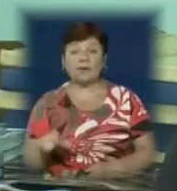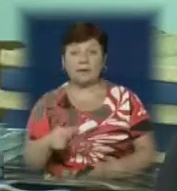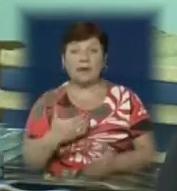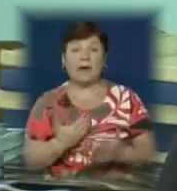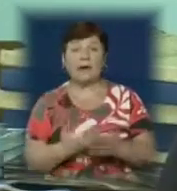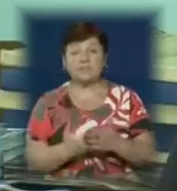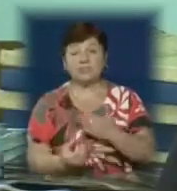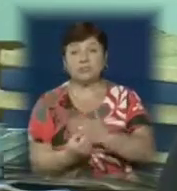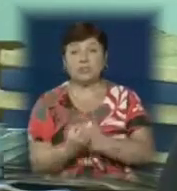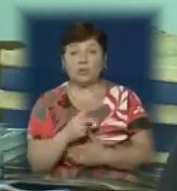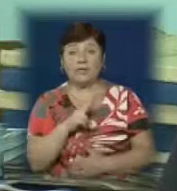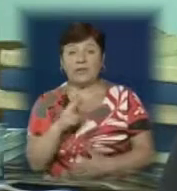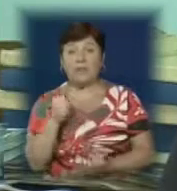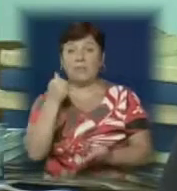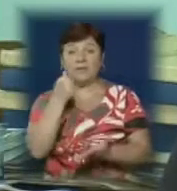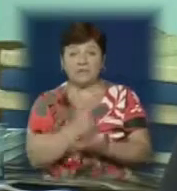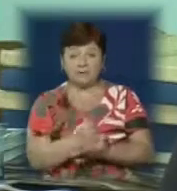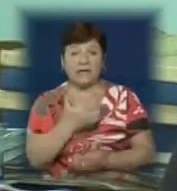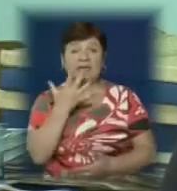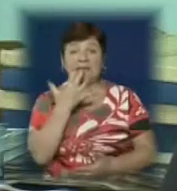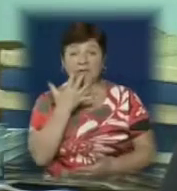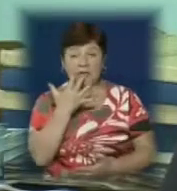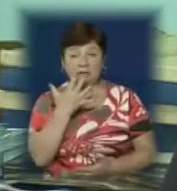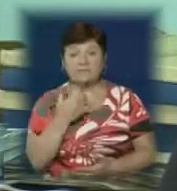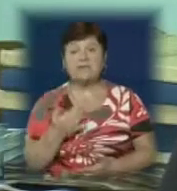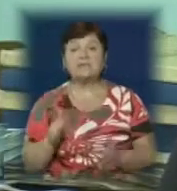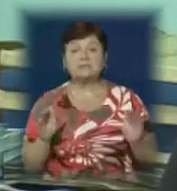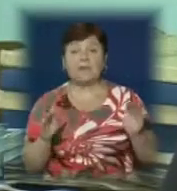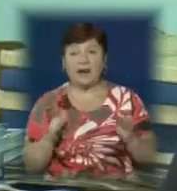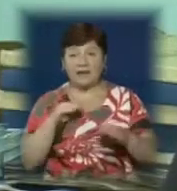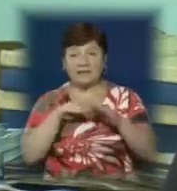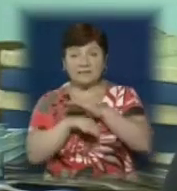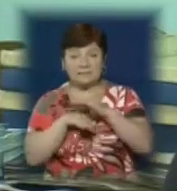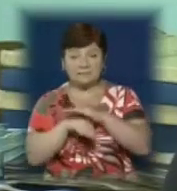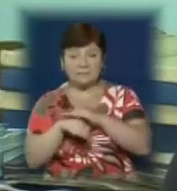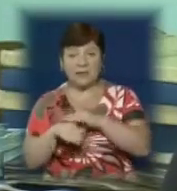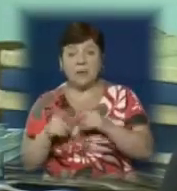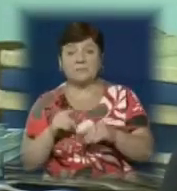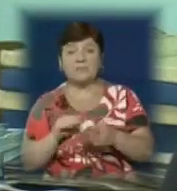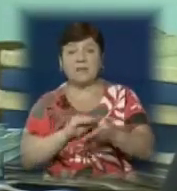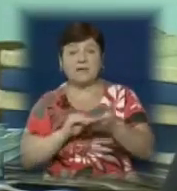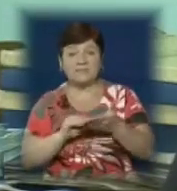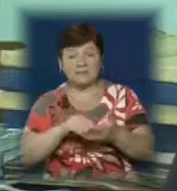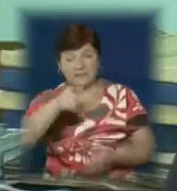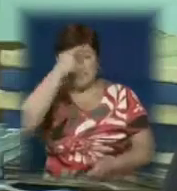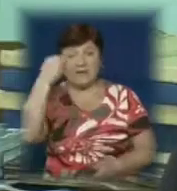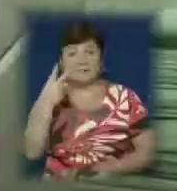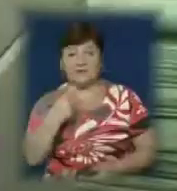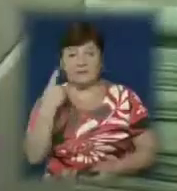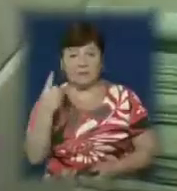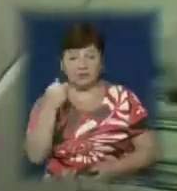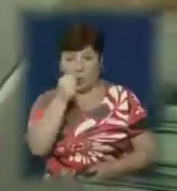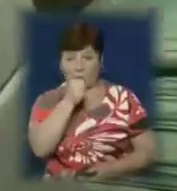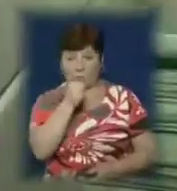адже єдине джерело, яке підтверджує національність, воно зберігається саме в Беріївському підрозділу. Це перепис населення Чехословаччя на 21-го року.